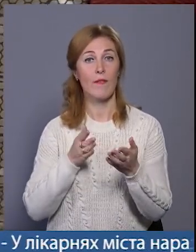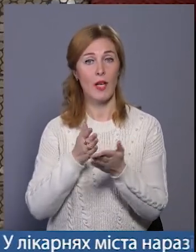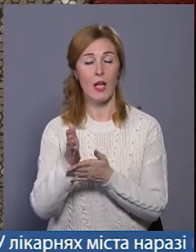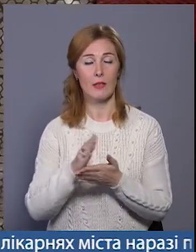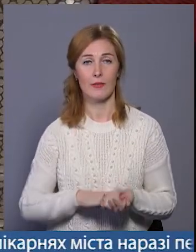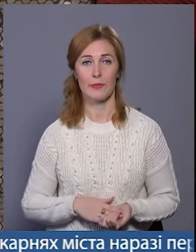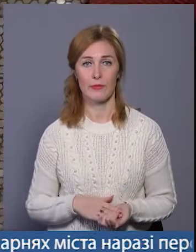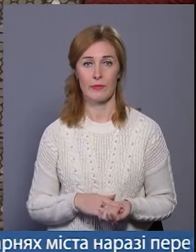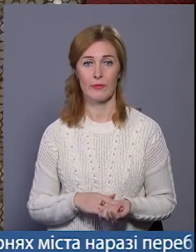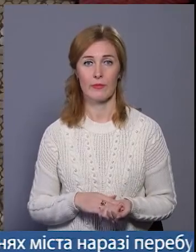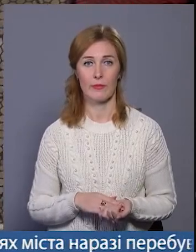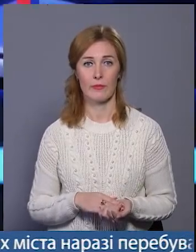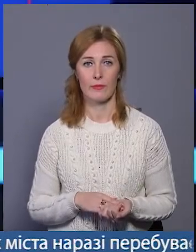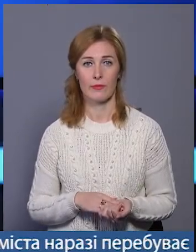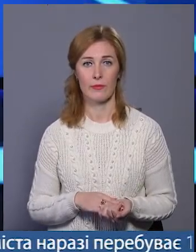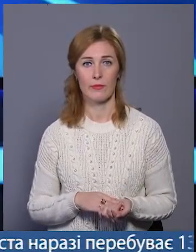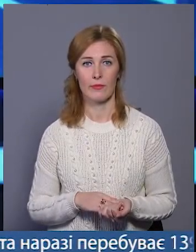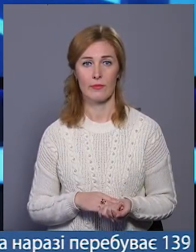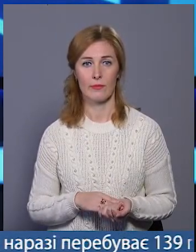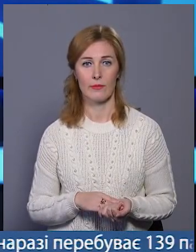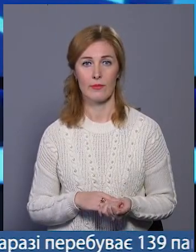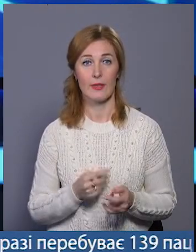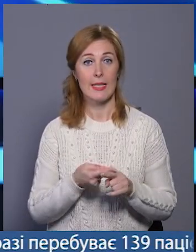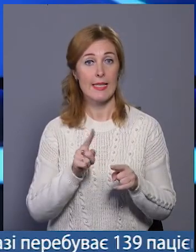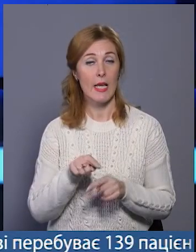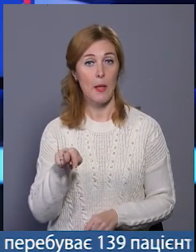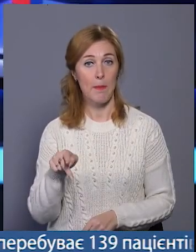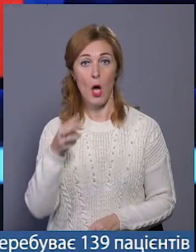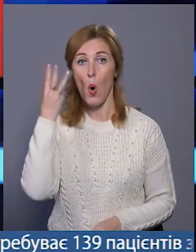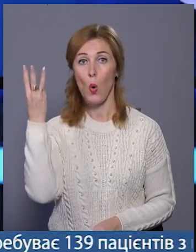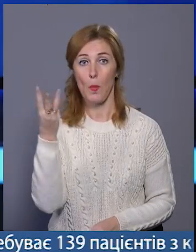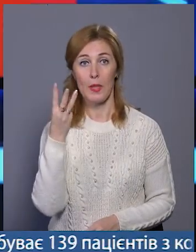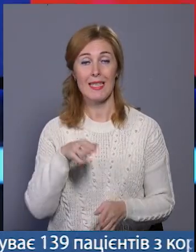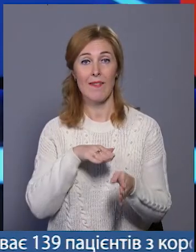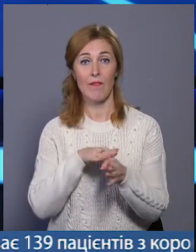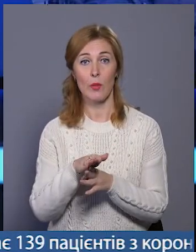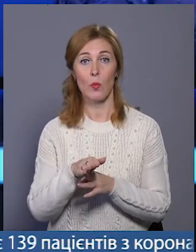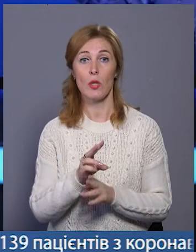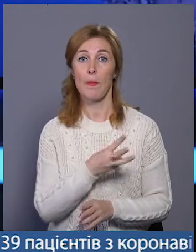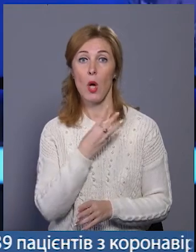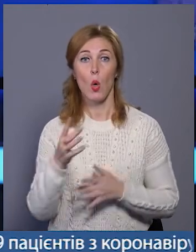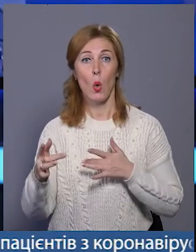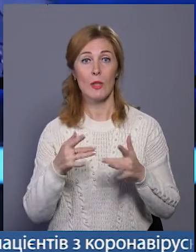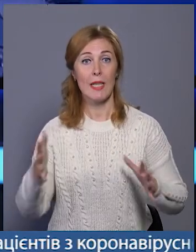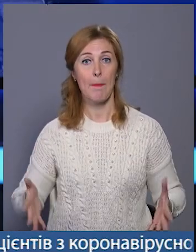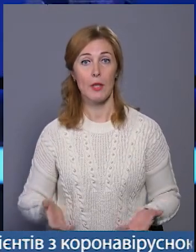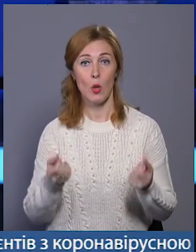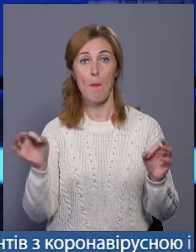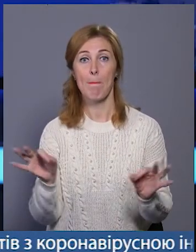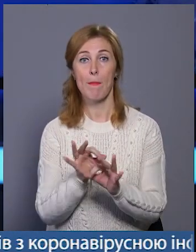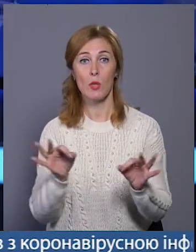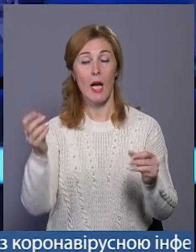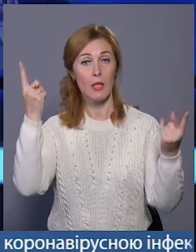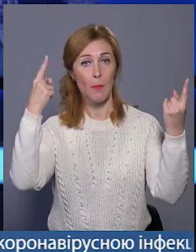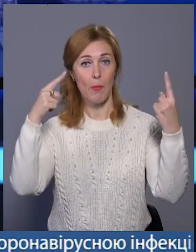Нестер, Юрій Старушкін. Новини міста. Цієї п'ятниці у Хмельницькому відбудеться благодійний концерт на підтримку музиканта